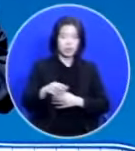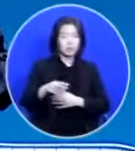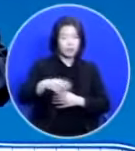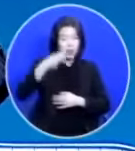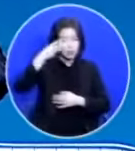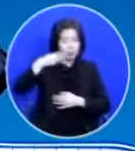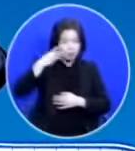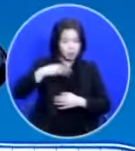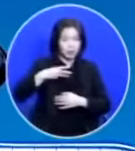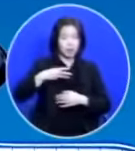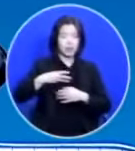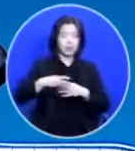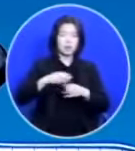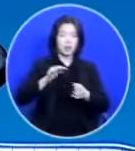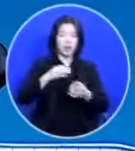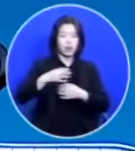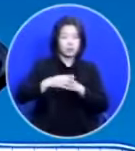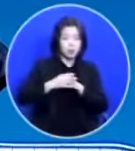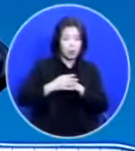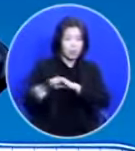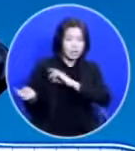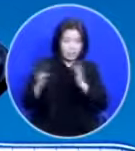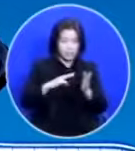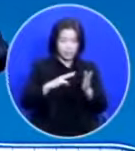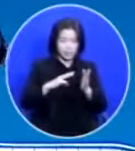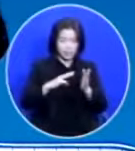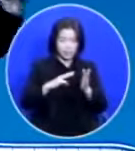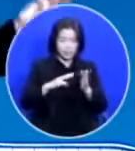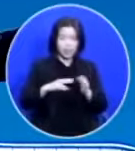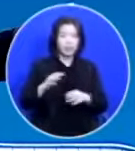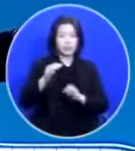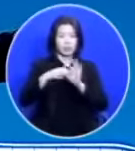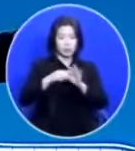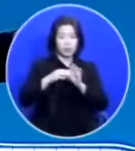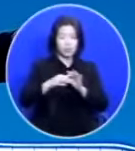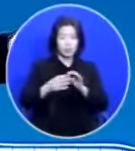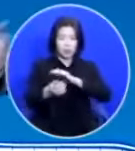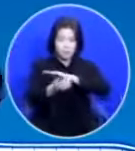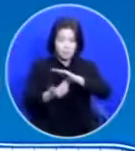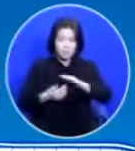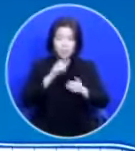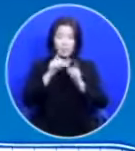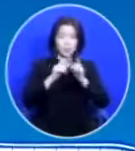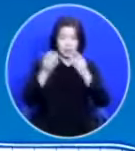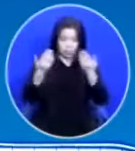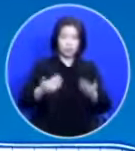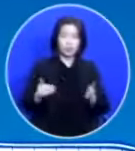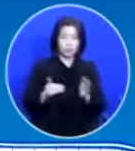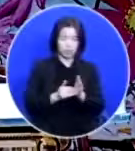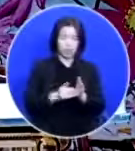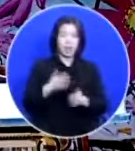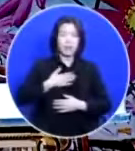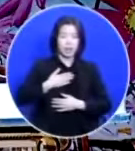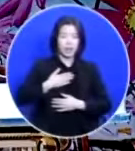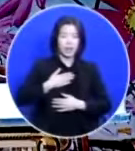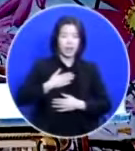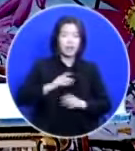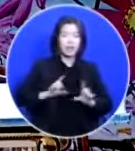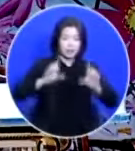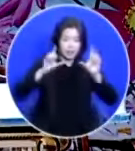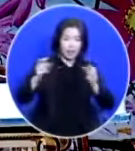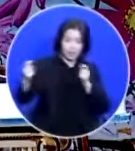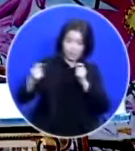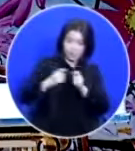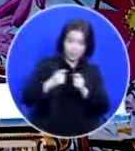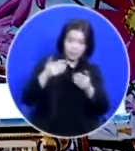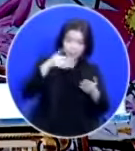에스겔을 통해서 이미 예언자들을 통하여 미리 말씀하셨습니다 내가 이제 날이 이르면 내